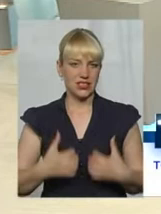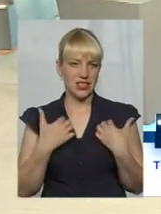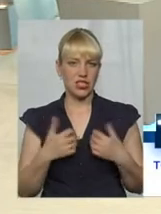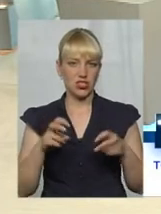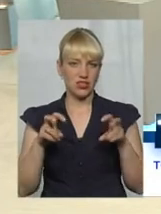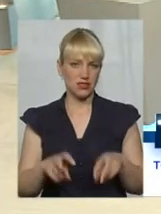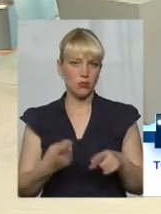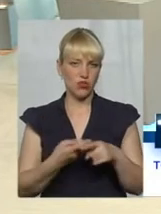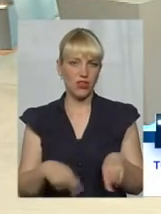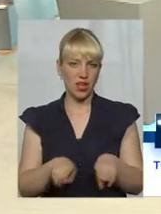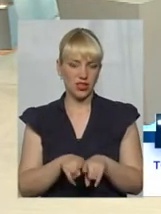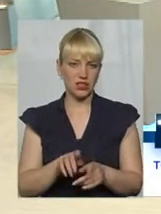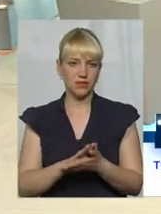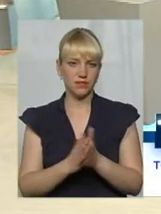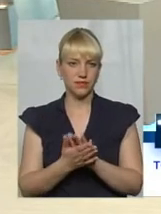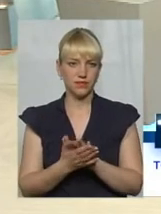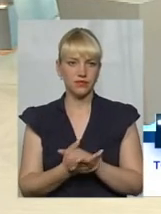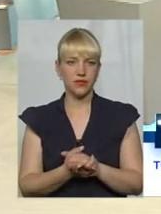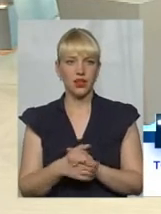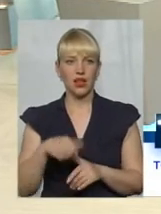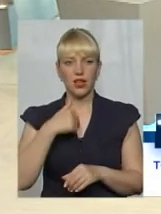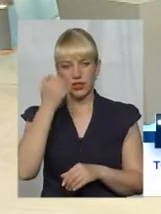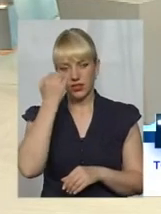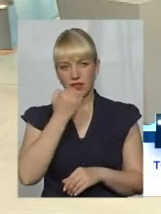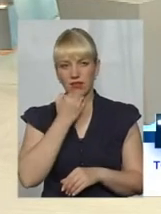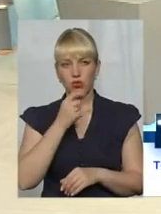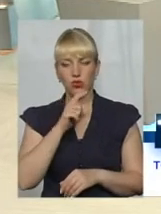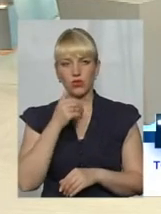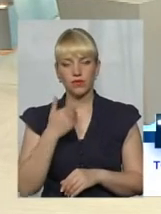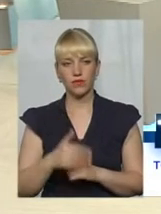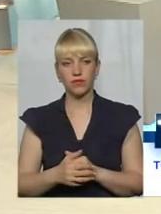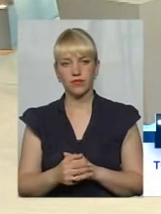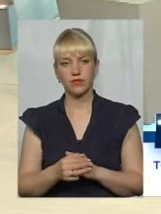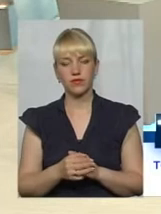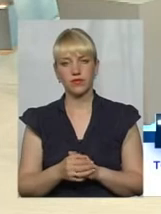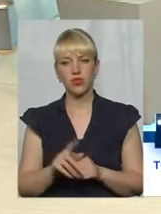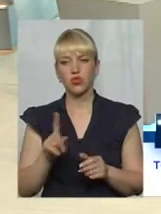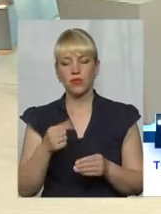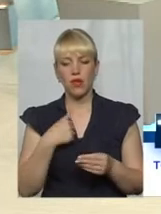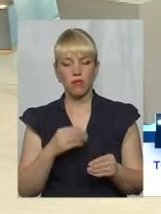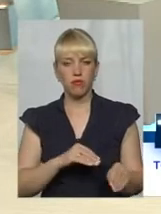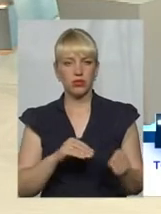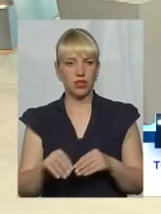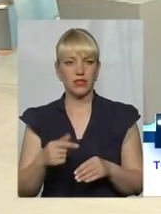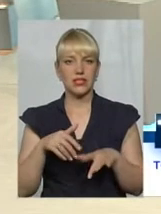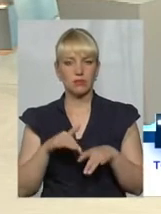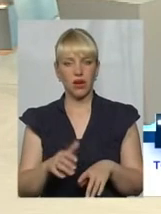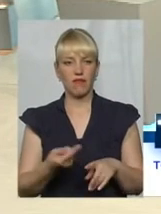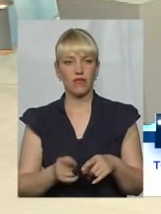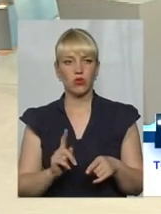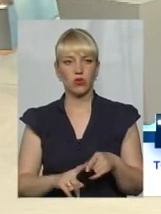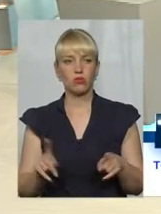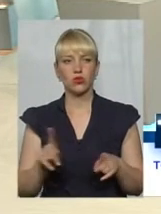Добре, я вам дякую. Я дякую, ви почули више запитання. думаю, що зараз... поверха хоча б нам поставили, бо справа в тому, що в нас